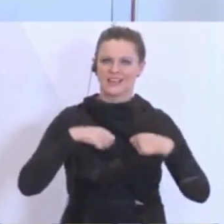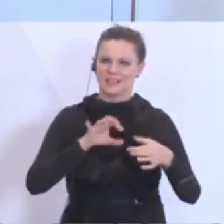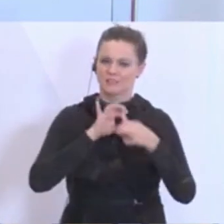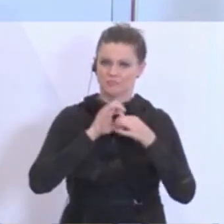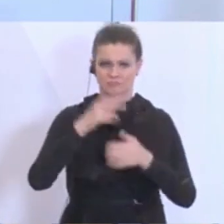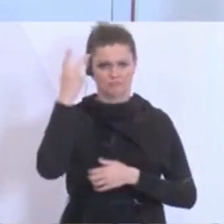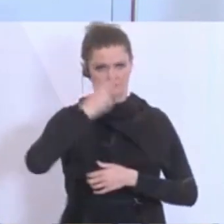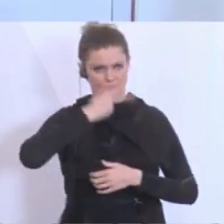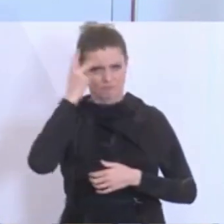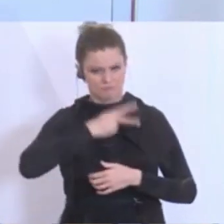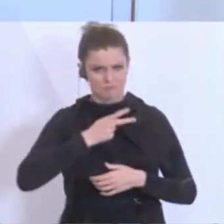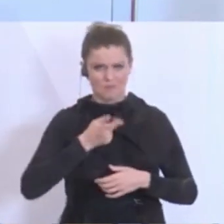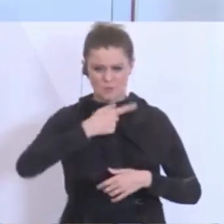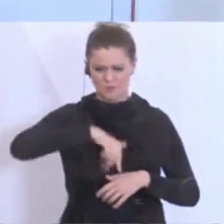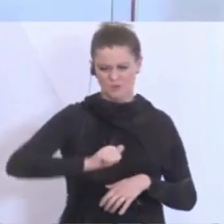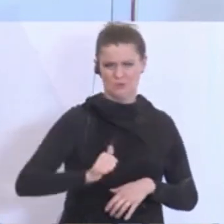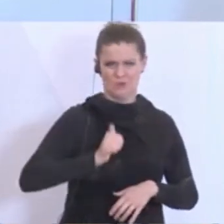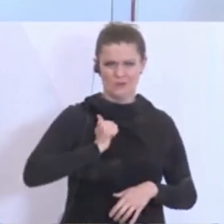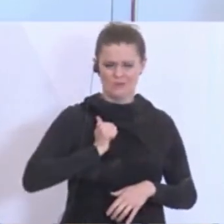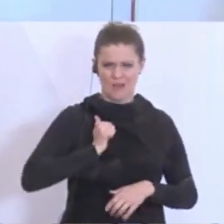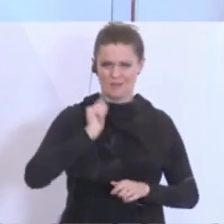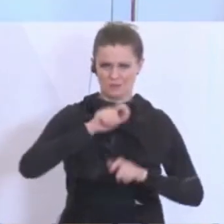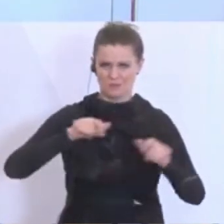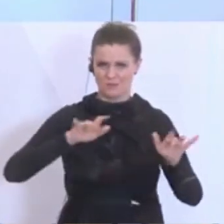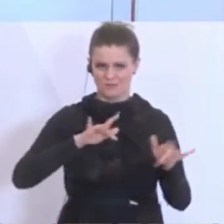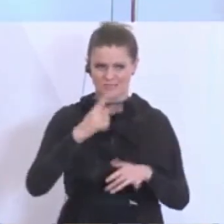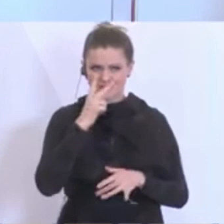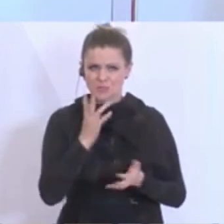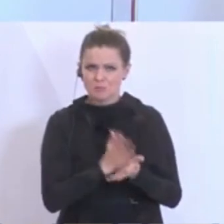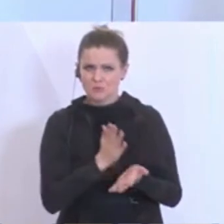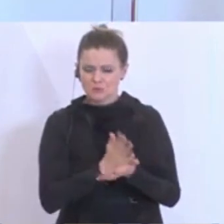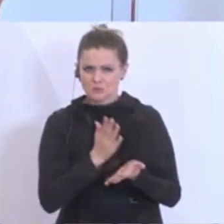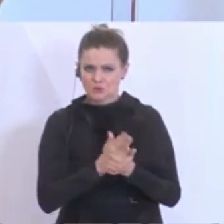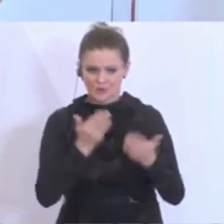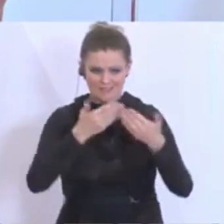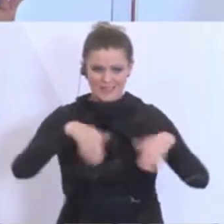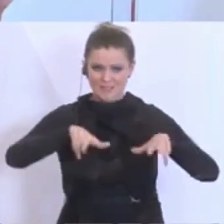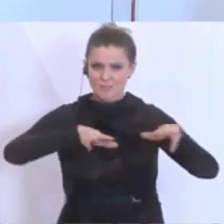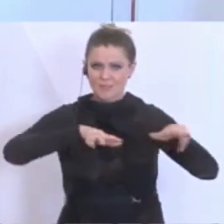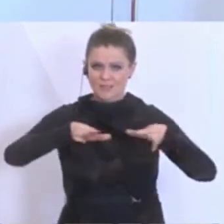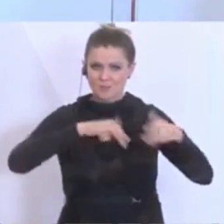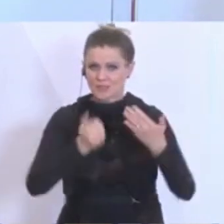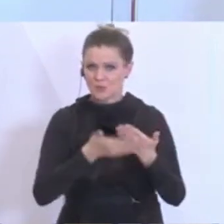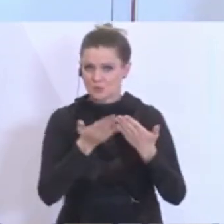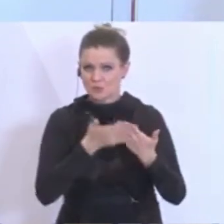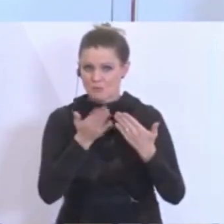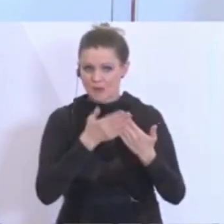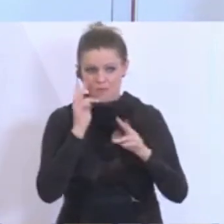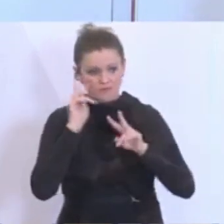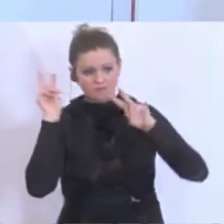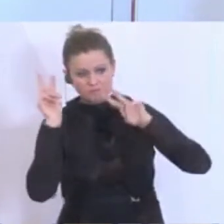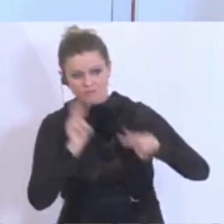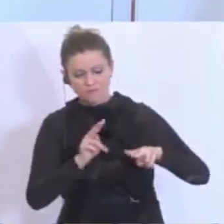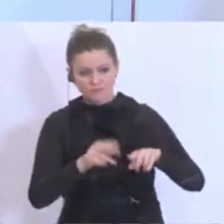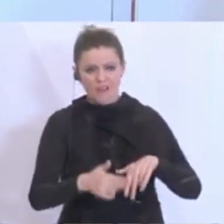selbstverständlich sind unsere Soldatinnen und Soldaten, das sieht man ja jetzt schon, wenn man das Grenzmanagement zum Beispiel betrachtet, wo